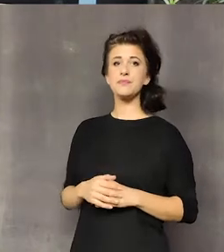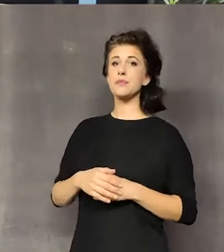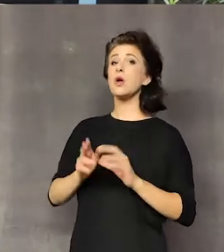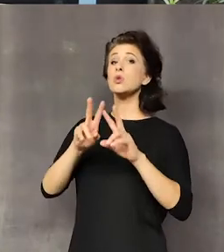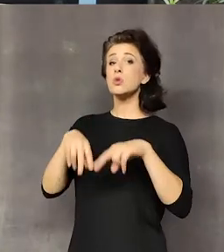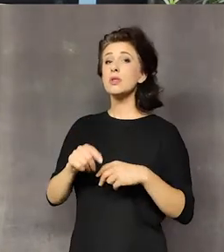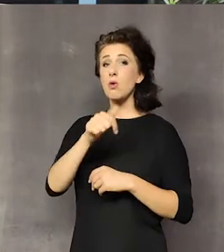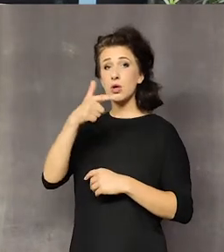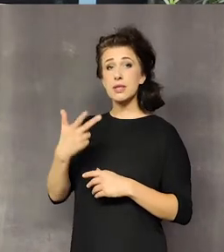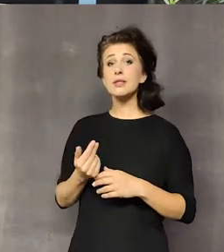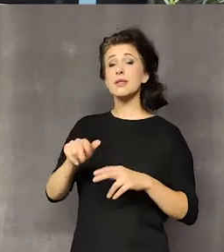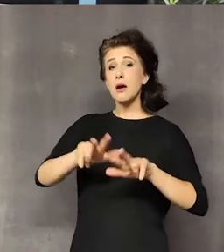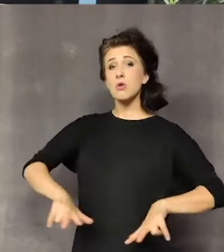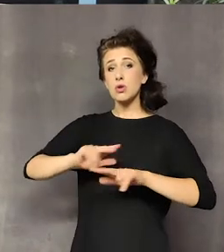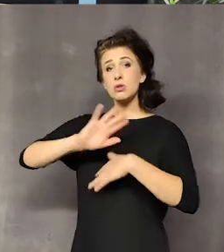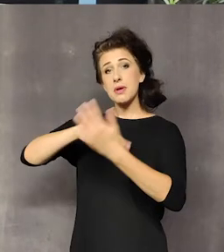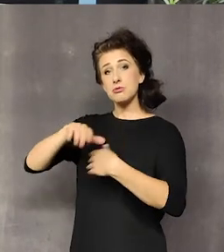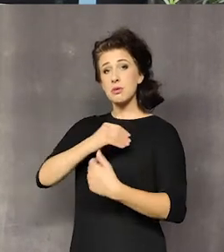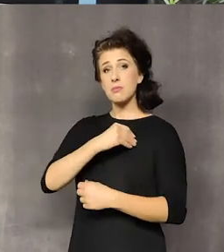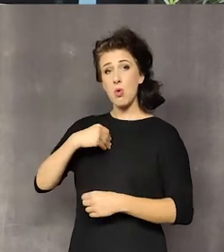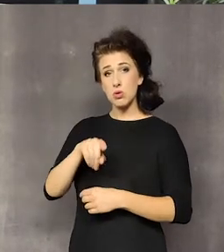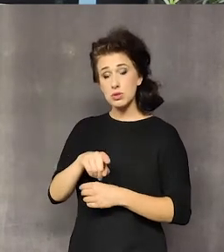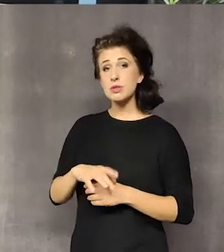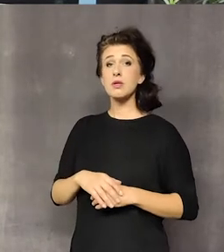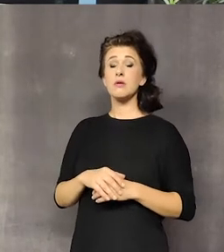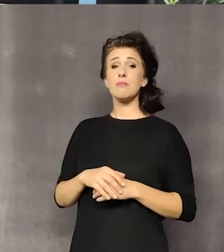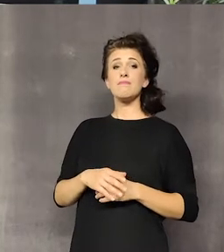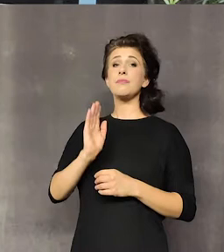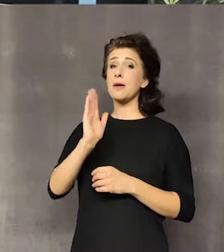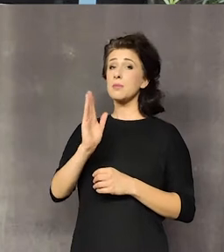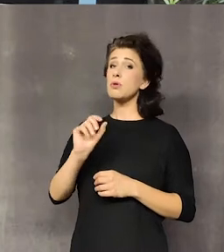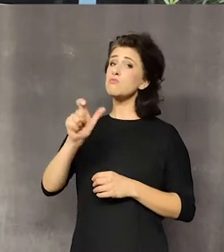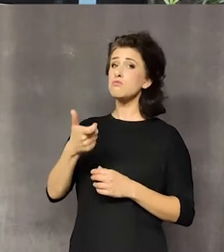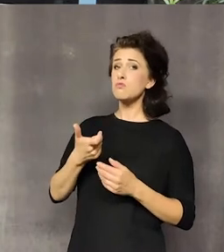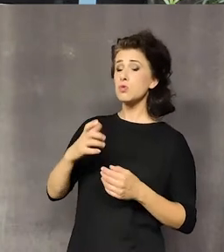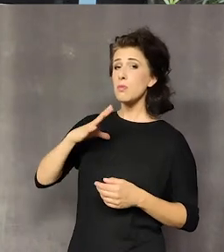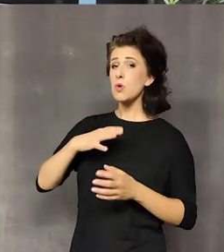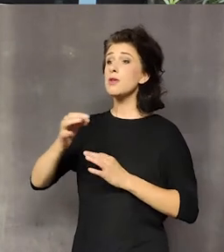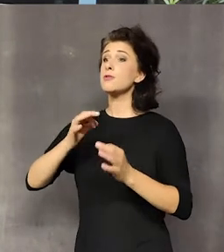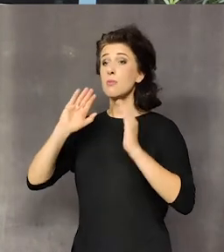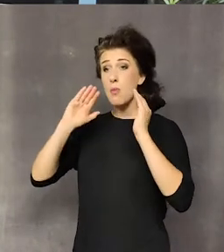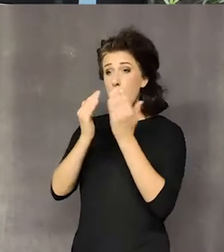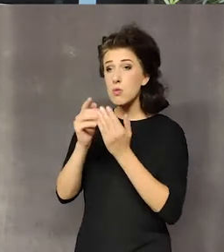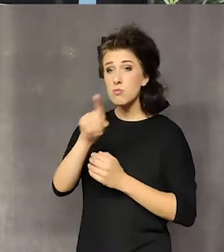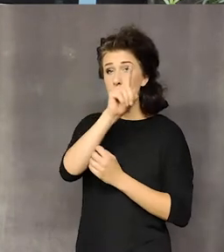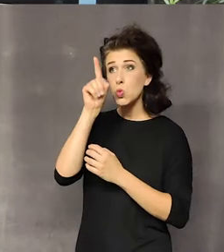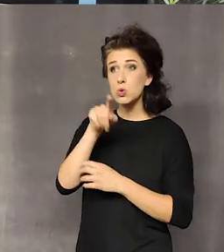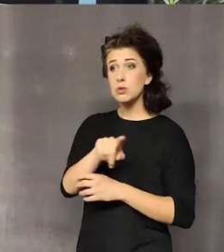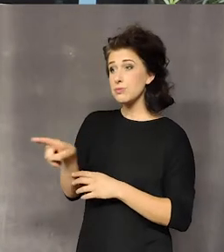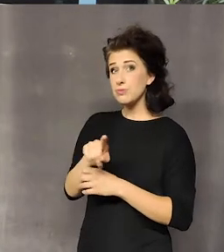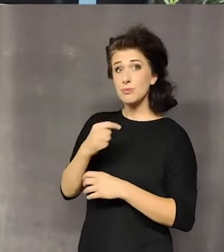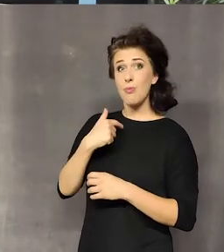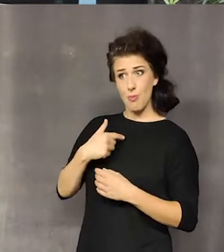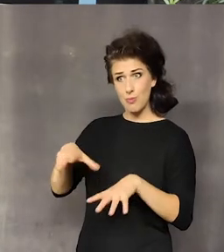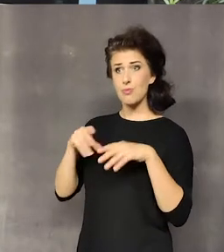kilka rodzin, albo mieszanych, albo polskich. I co się okazało, że jak się poznaje historię tych ludzi, to okazuje się, że można